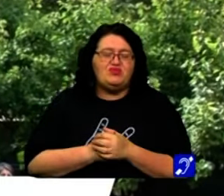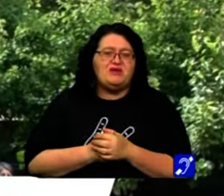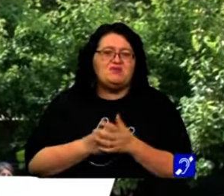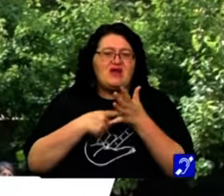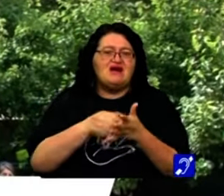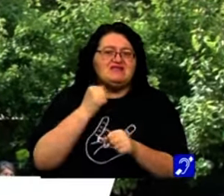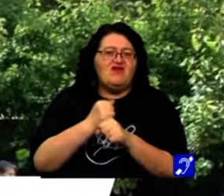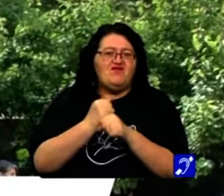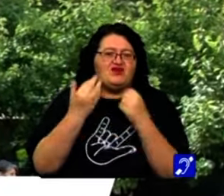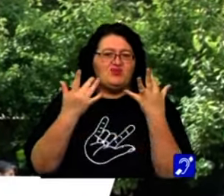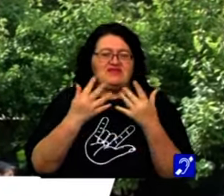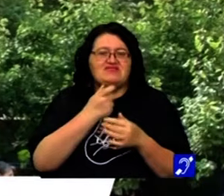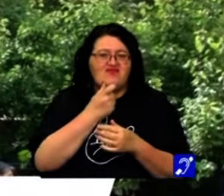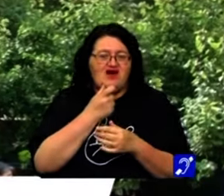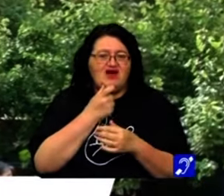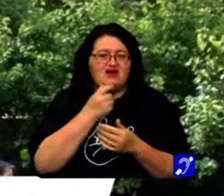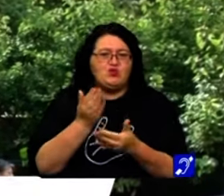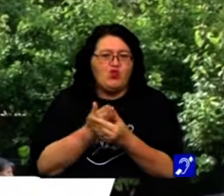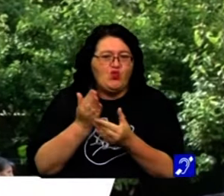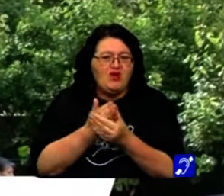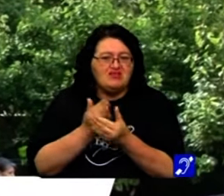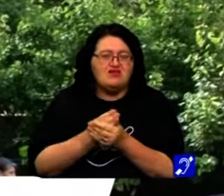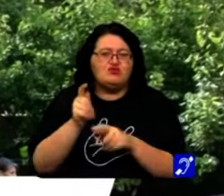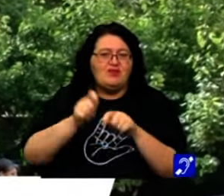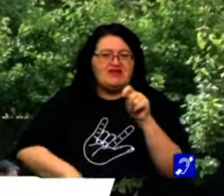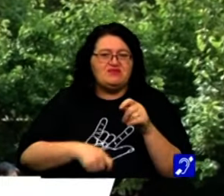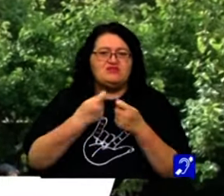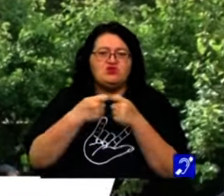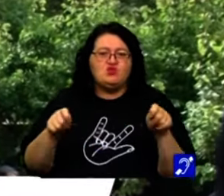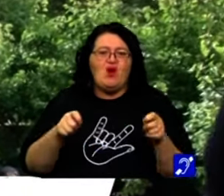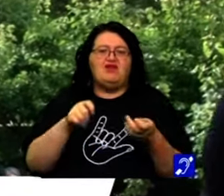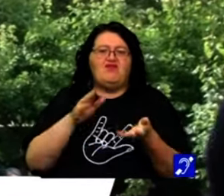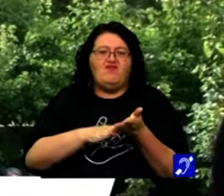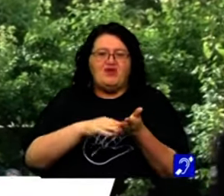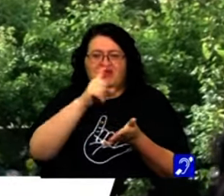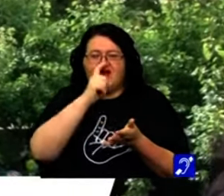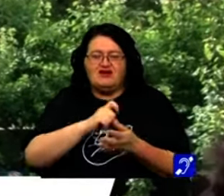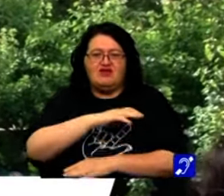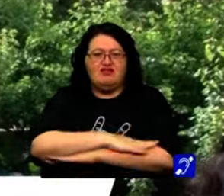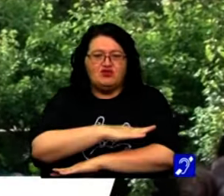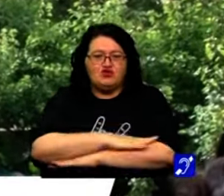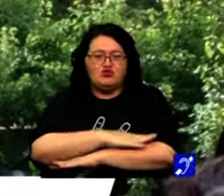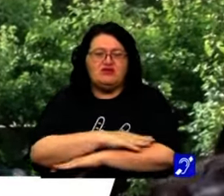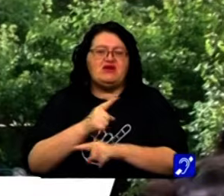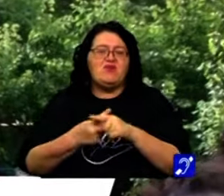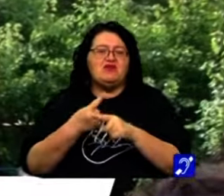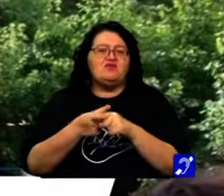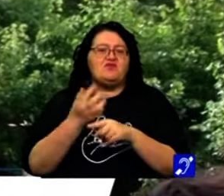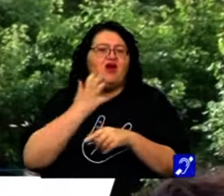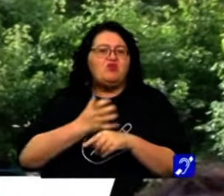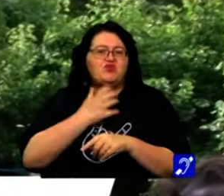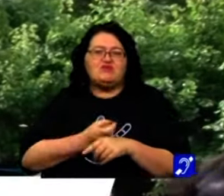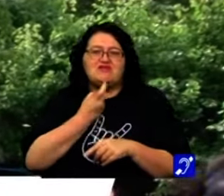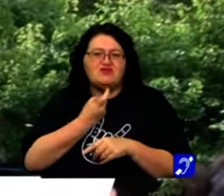Asta facem noi de câțiva ani, documentăm și sancționăm toate abaterile pe partea de disciplină, pe partea de abuz pe patrimoniu